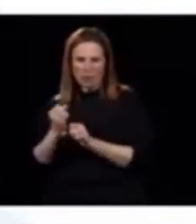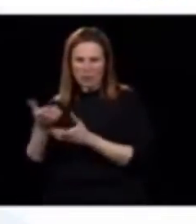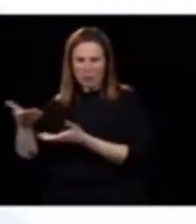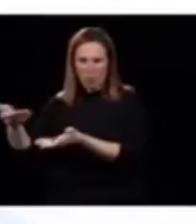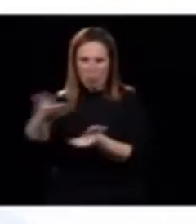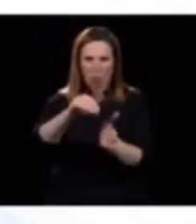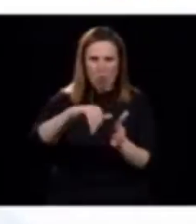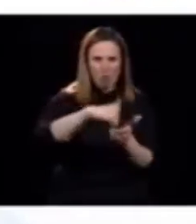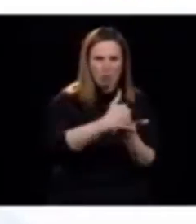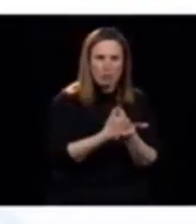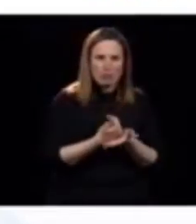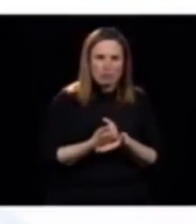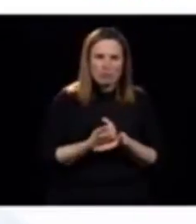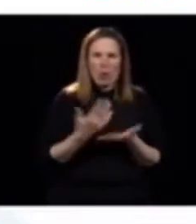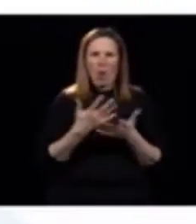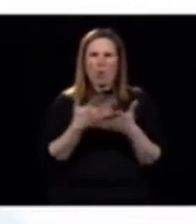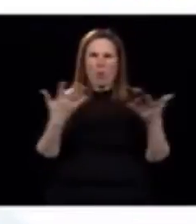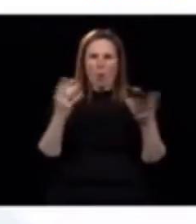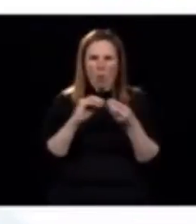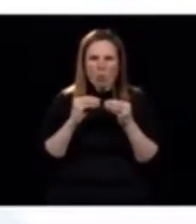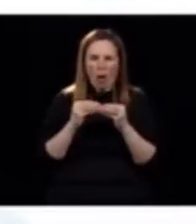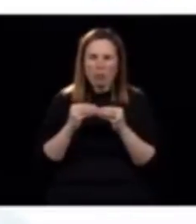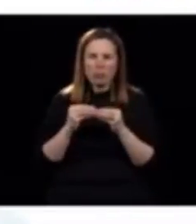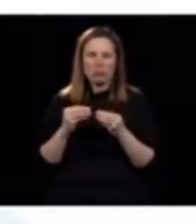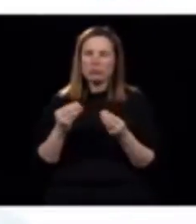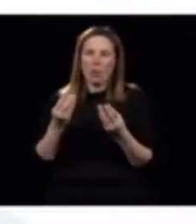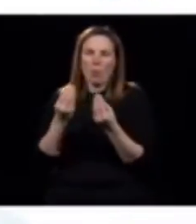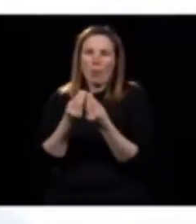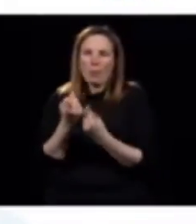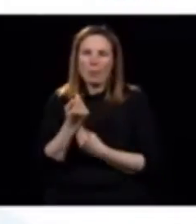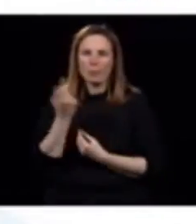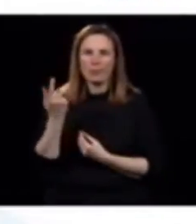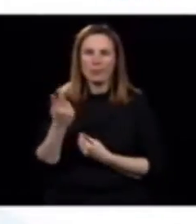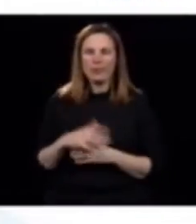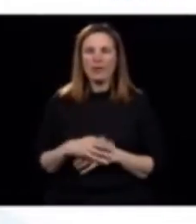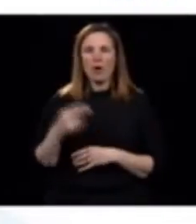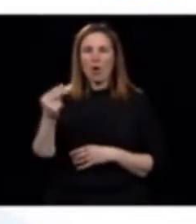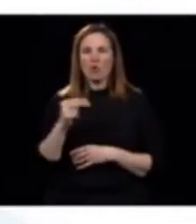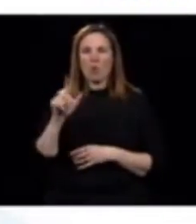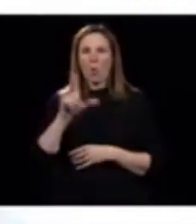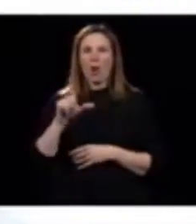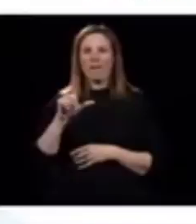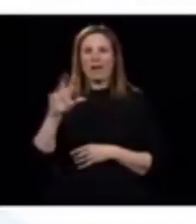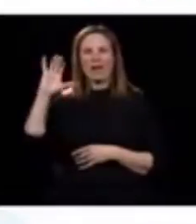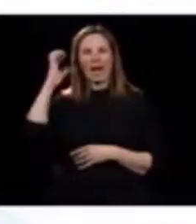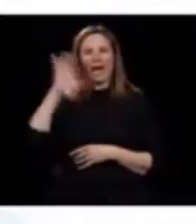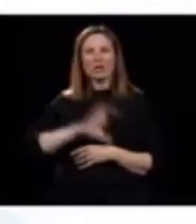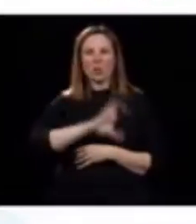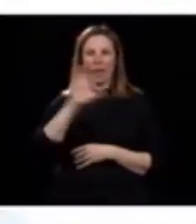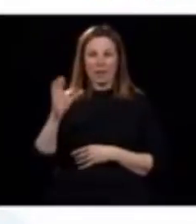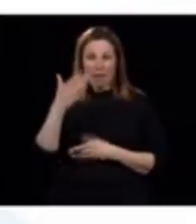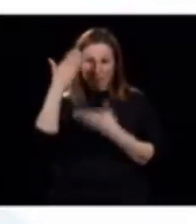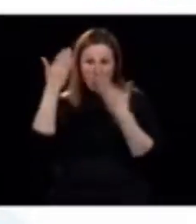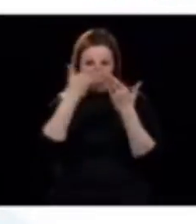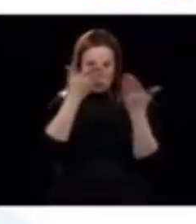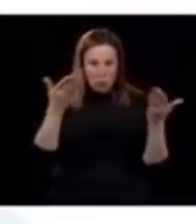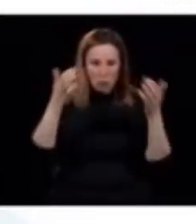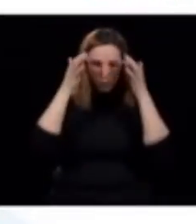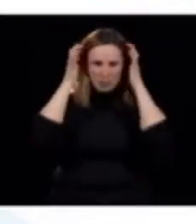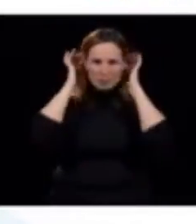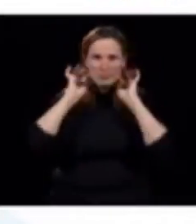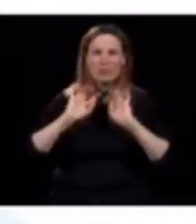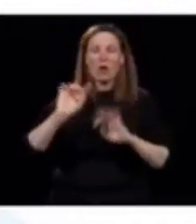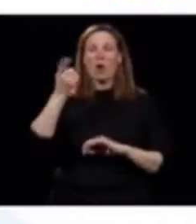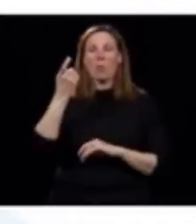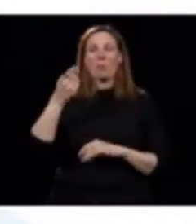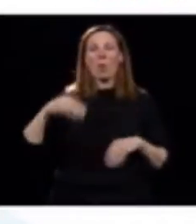Ce n pas des volumes importants. Bien. Radio-Canada. Bonjour, M. le Premier ministre. Le Premier